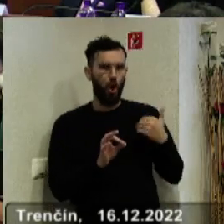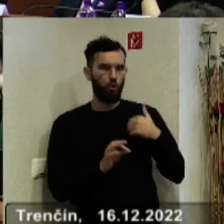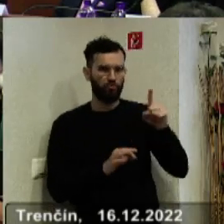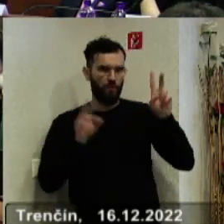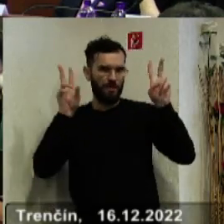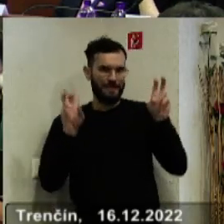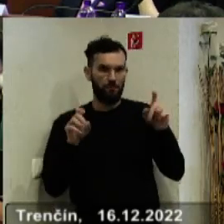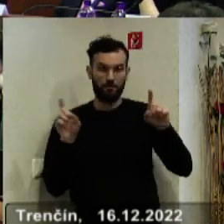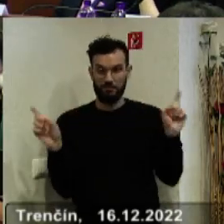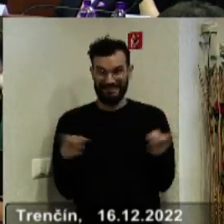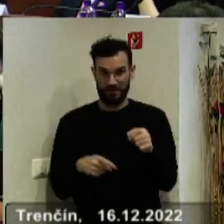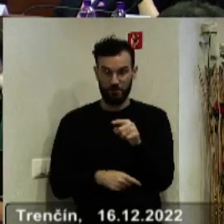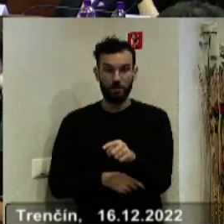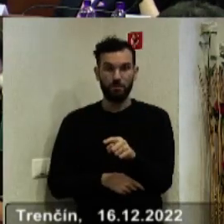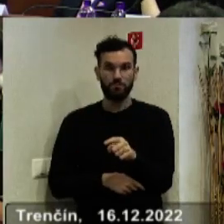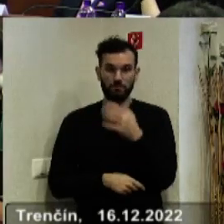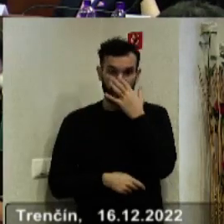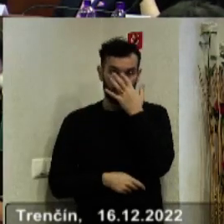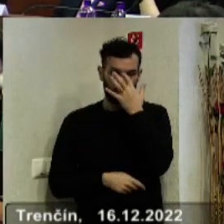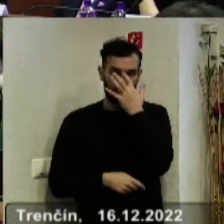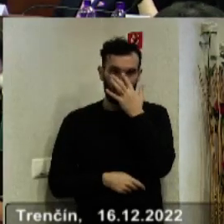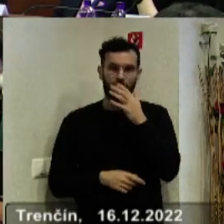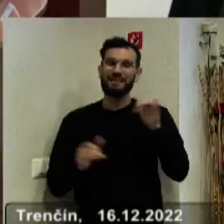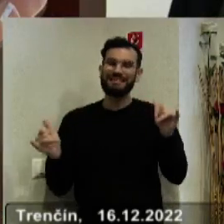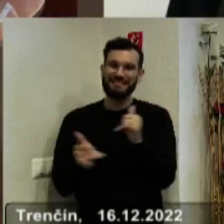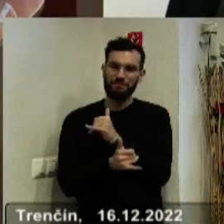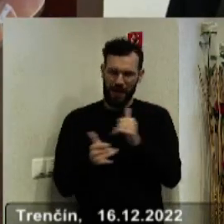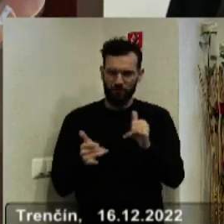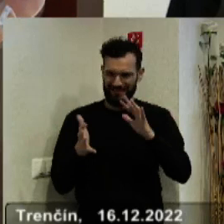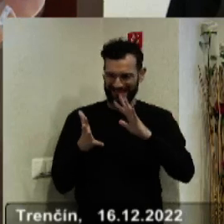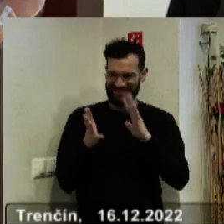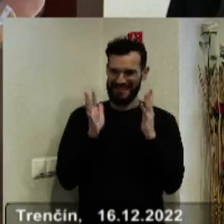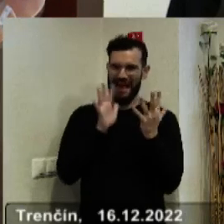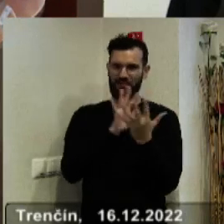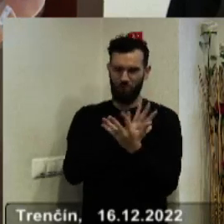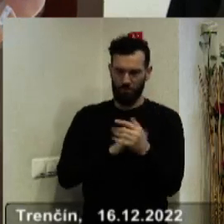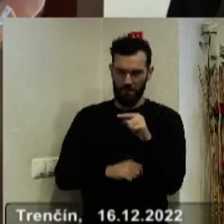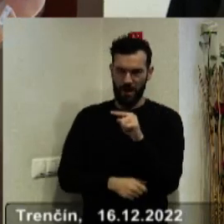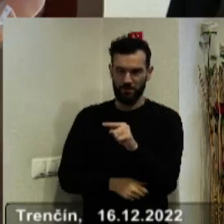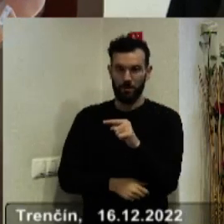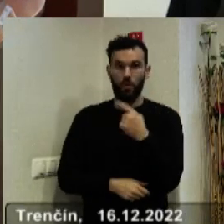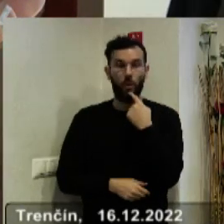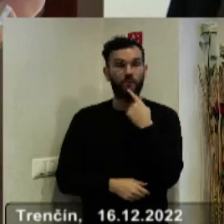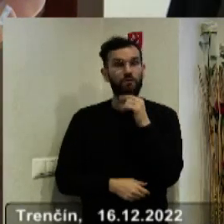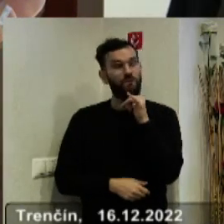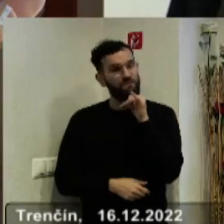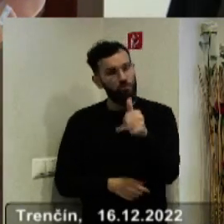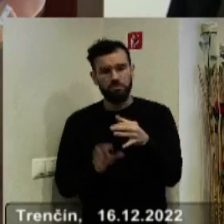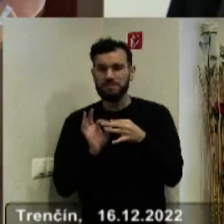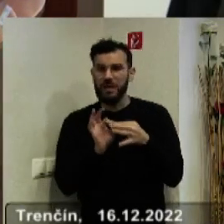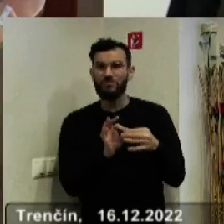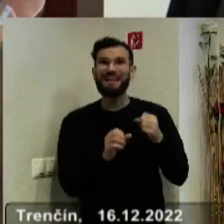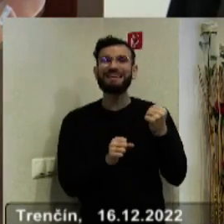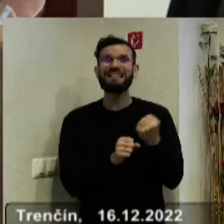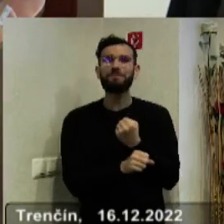dozvedeli, že v spravodlivej transformácii, spravodlivá transformácia sa vôbec netýka gymnázii,